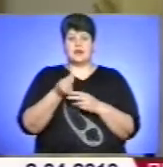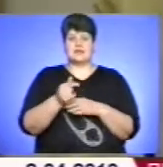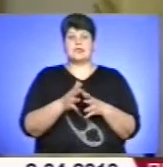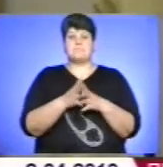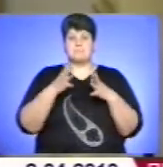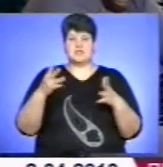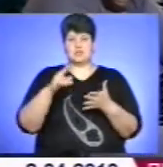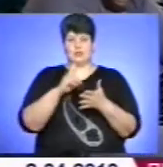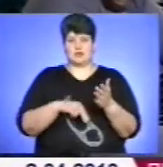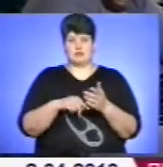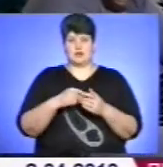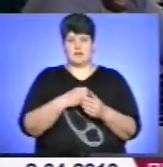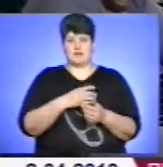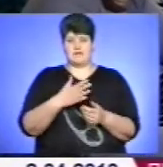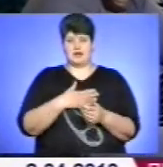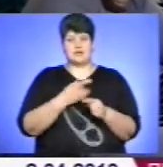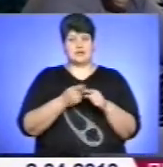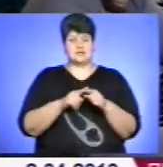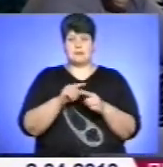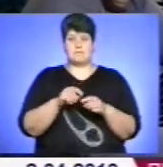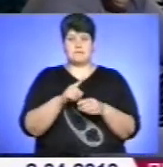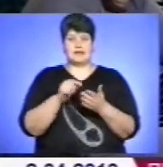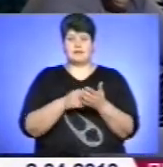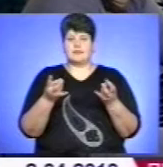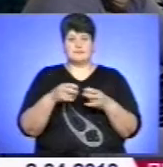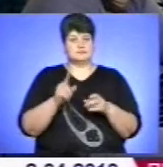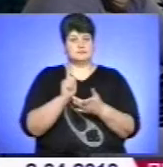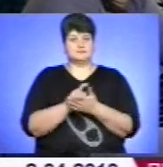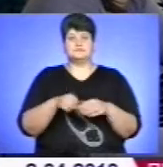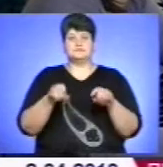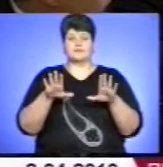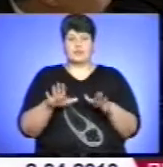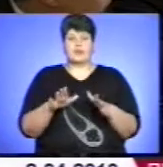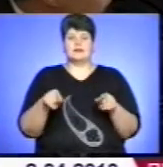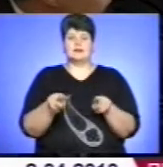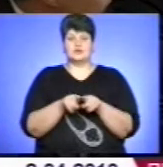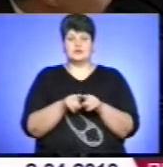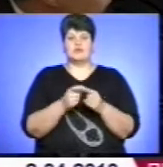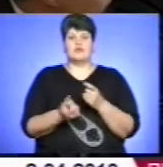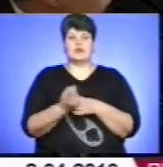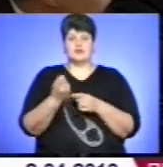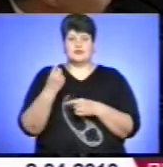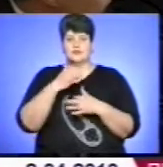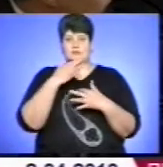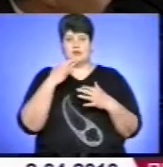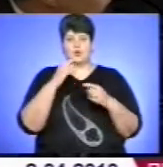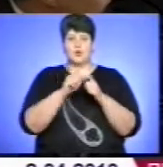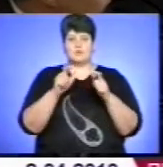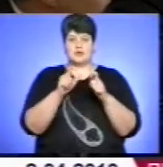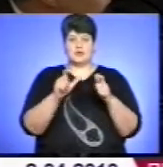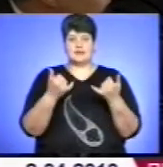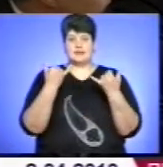Тому це питання треба неодмінно врегулювати. Робоча група також виявила, що деякі об'єкти, які перебувають у власності облради,